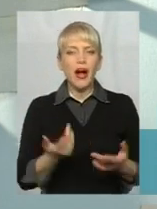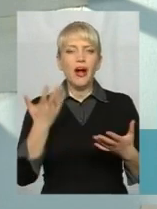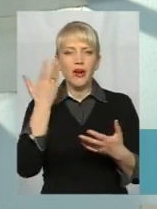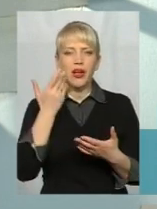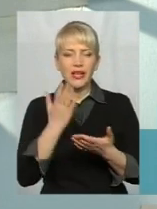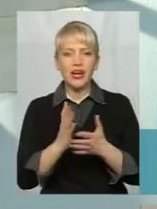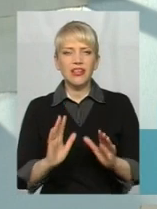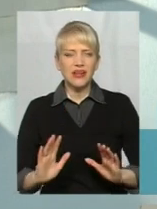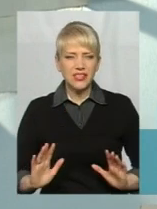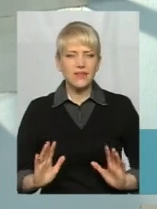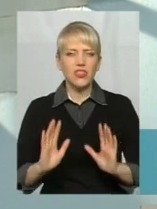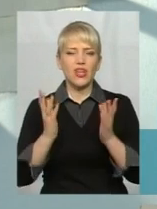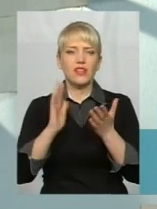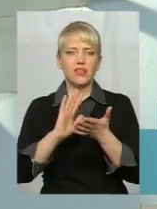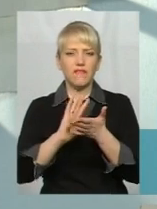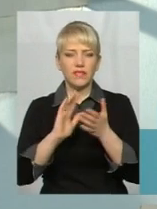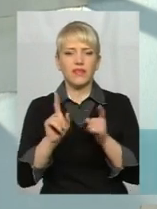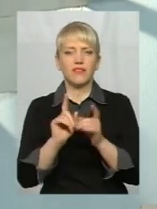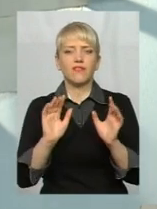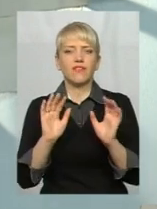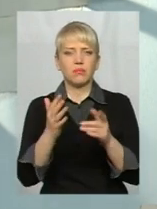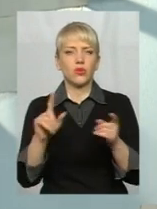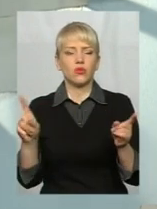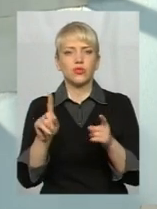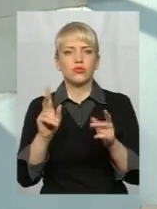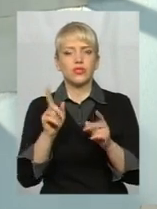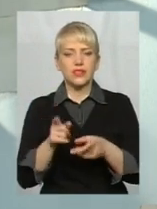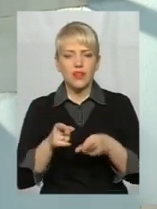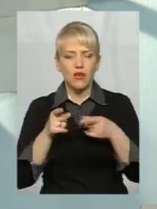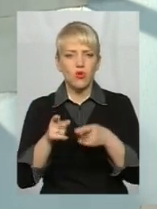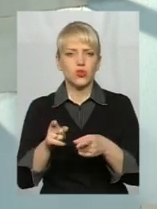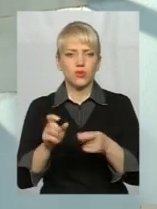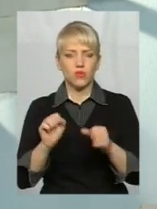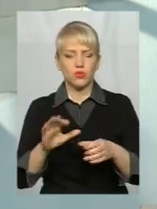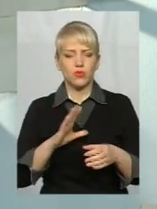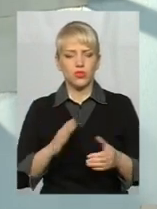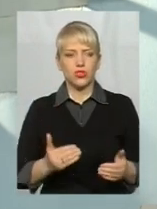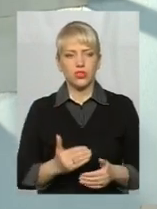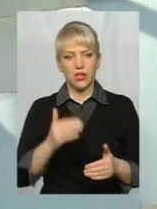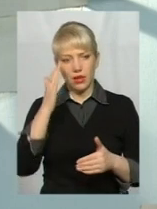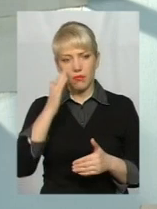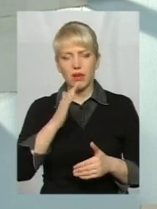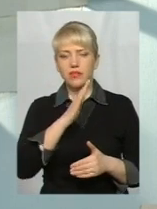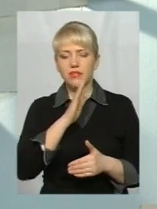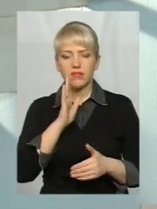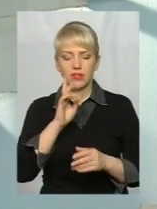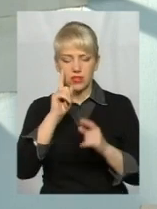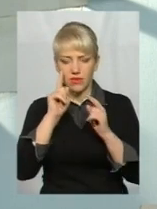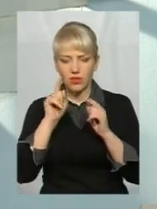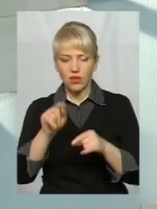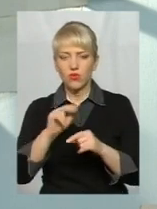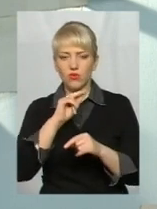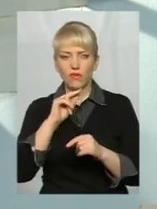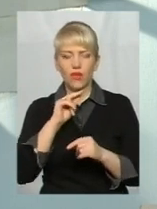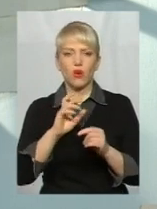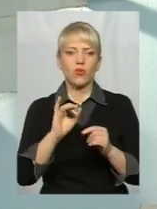випадок в житті дитини, якась небезпека, що може загрожувати життю, батьки звертають увагу на дитину, батьки якось більш починають з